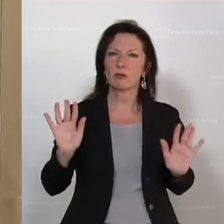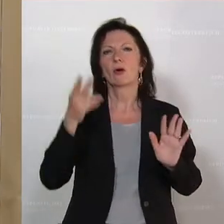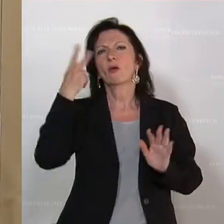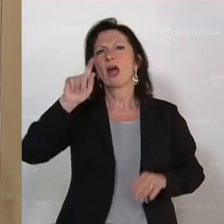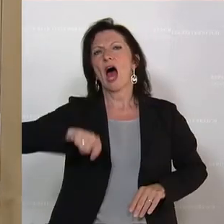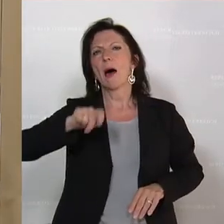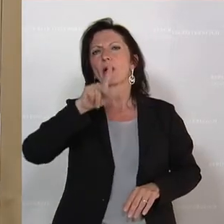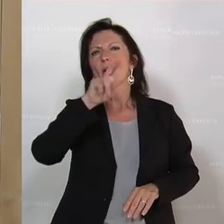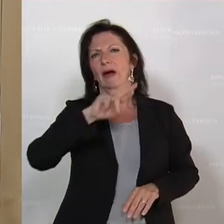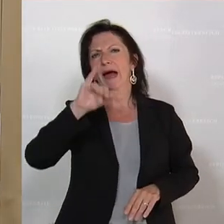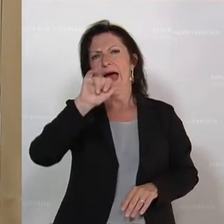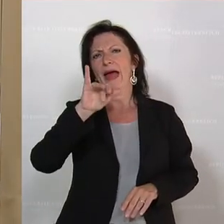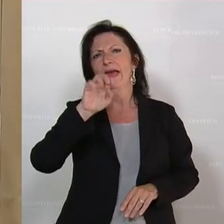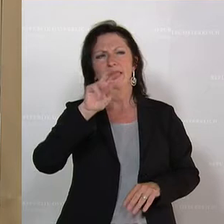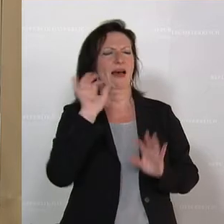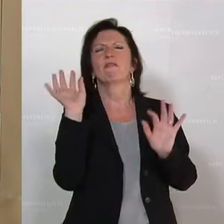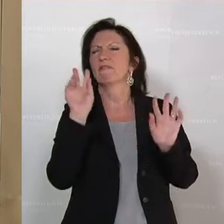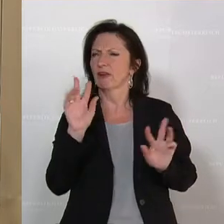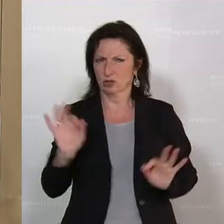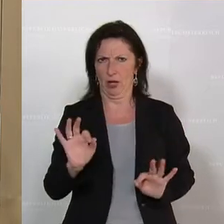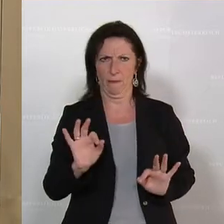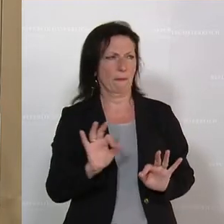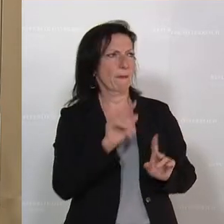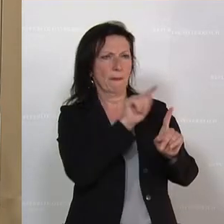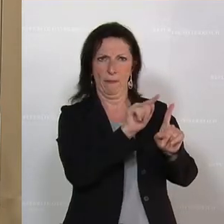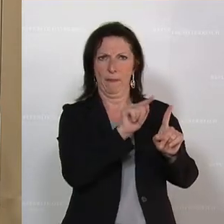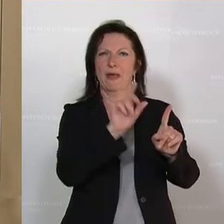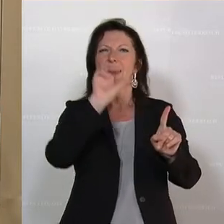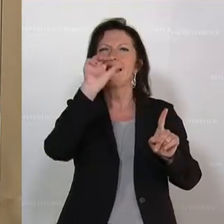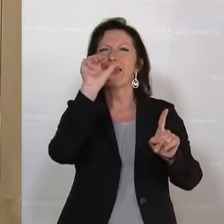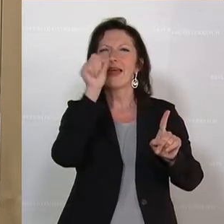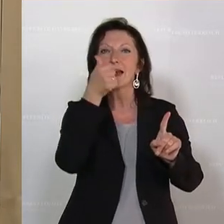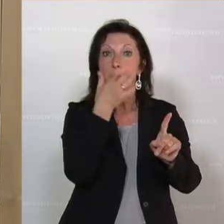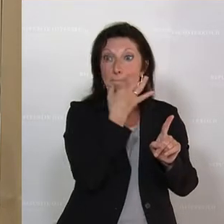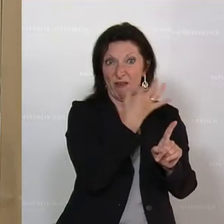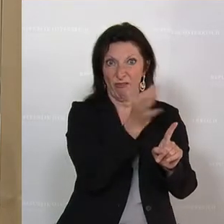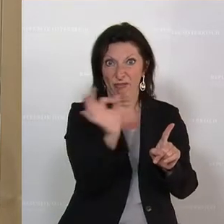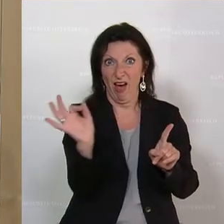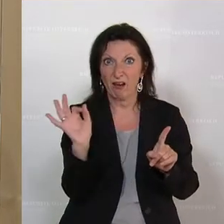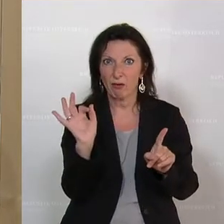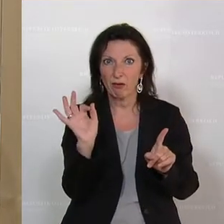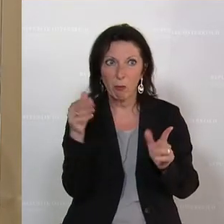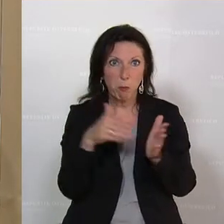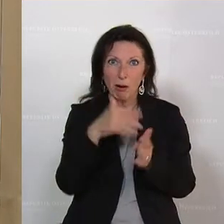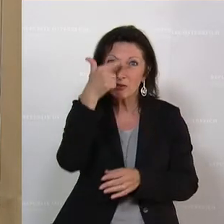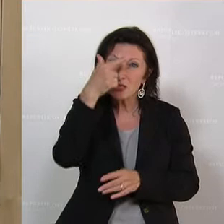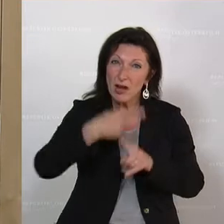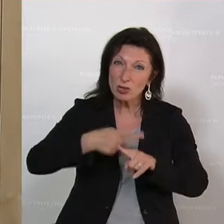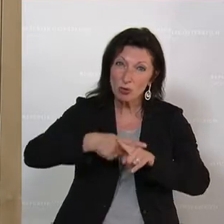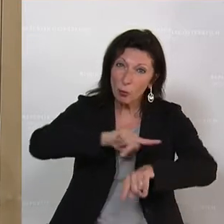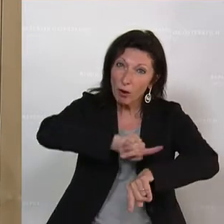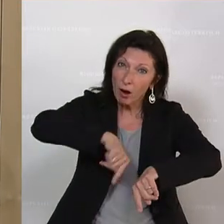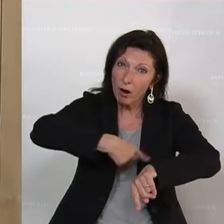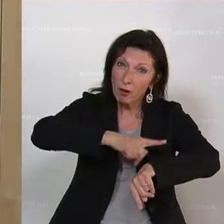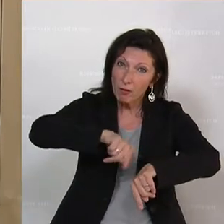Abgeordneten Greiner richten. Ich sage Ihnen, die erste Fragerunde, die erste Befragung hat zwei Stunden gedauert. Zwei